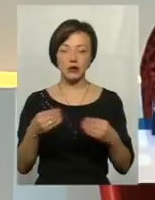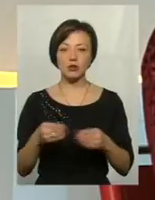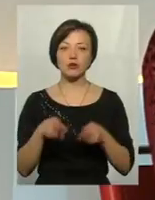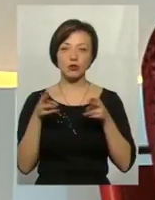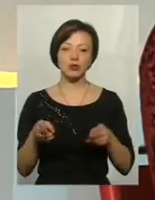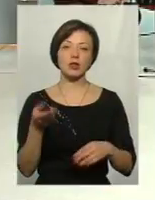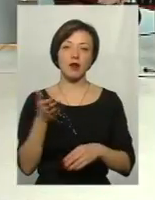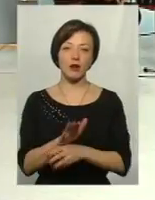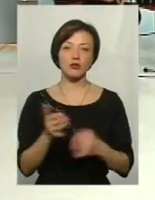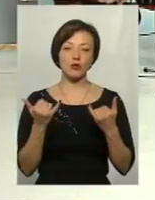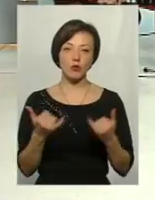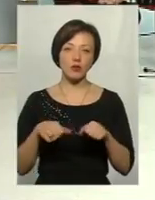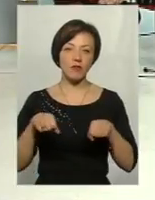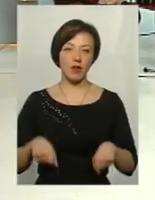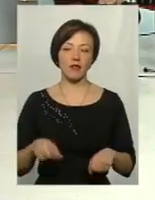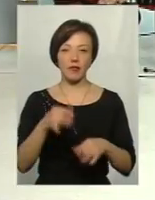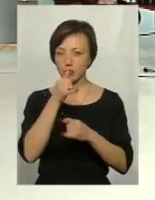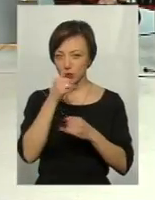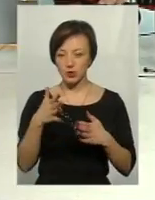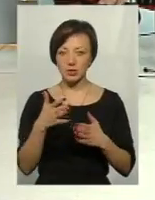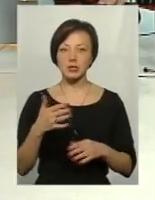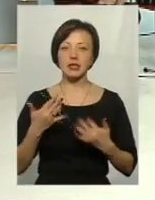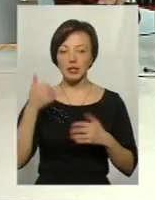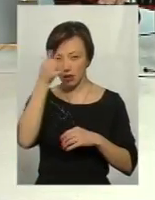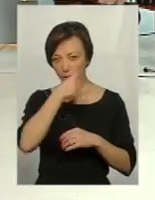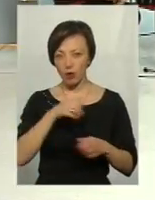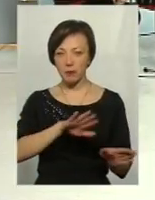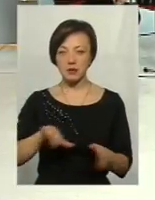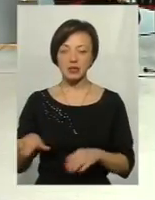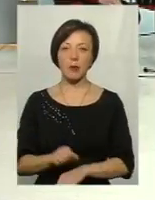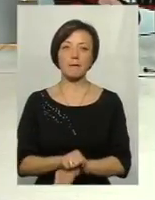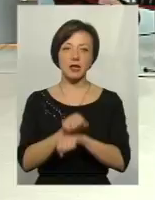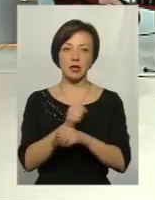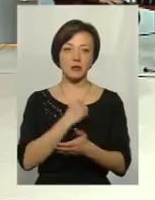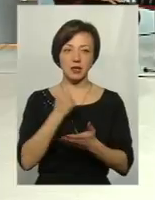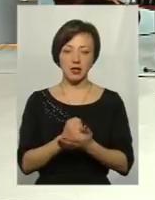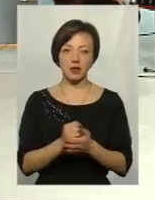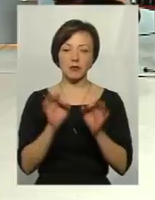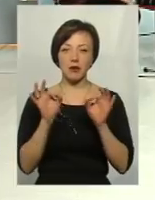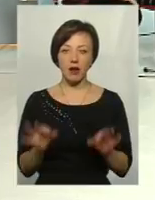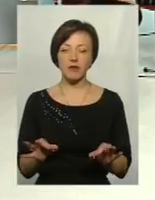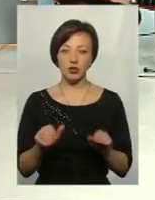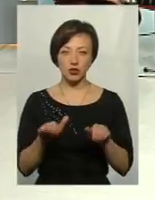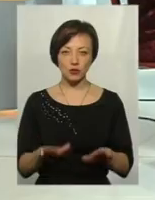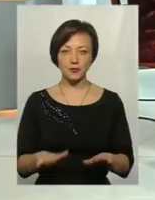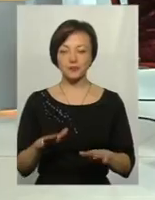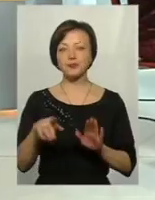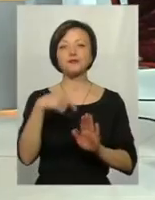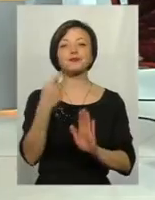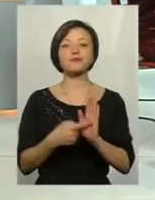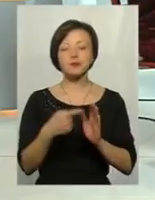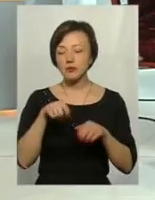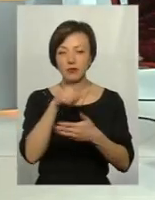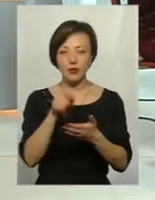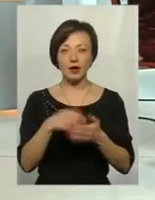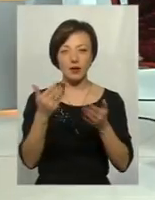злочинні накази? Чому сьогодні влада не спромоглася за скільки років після Майдану? Скажіть, будь ласка, на вашу думку, невже